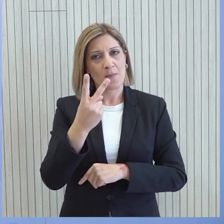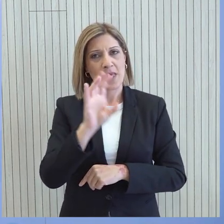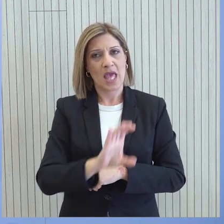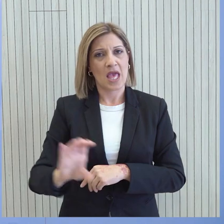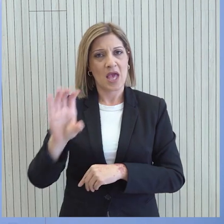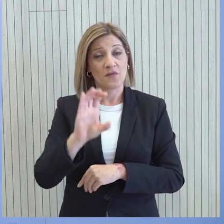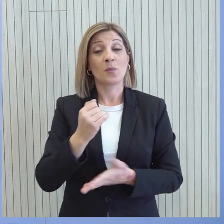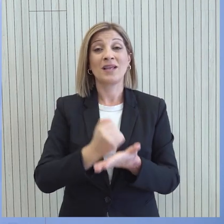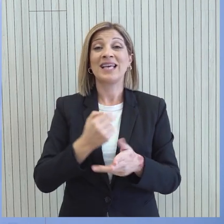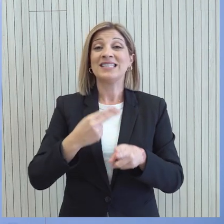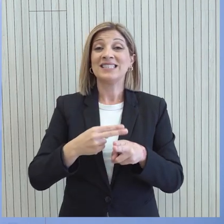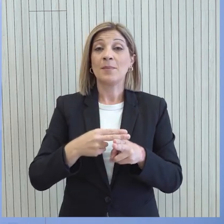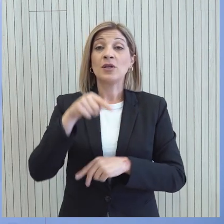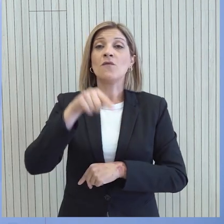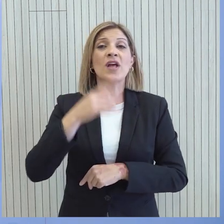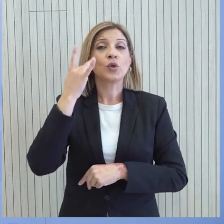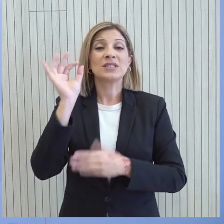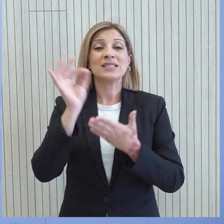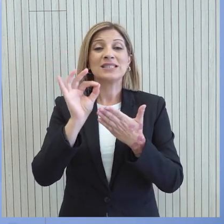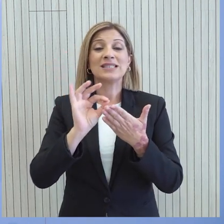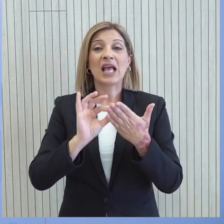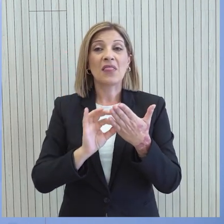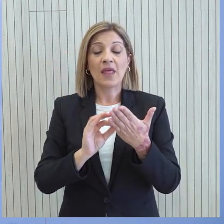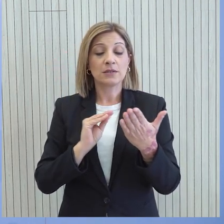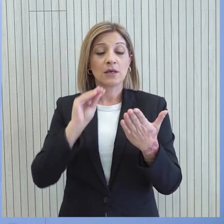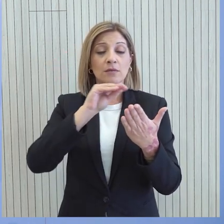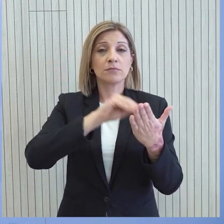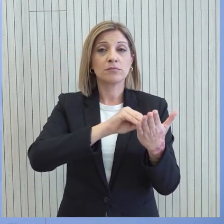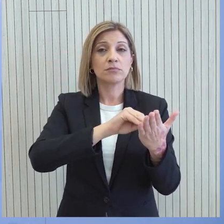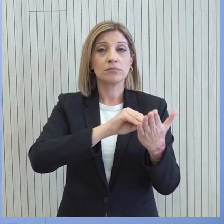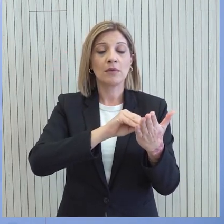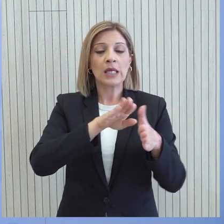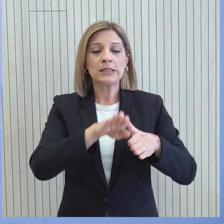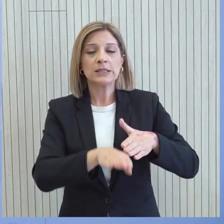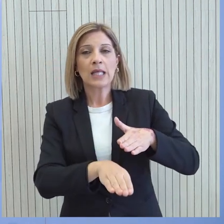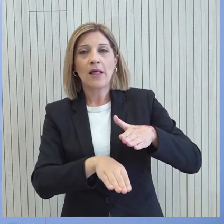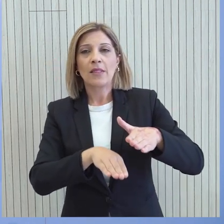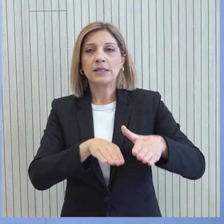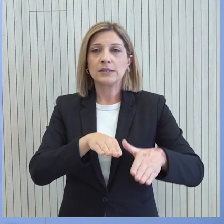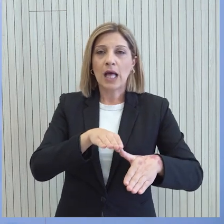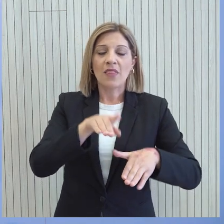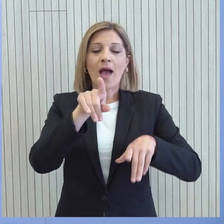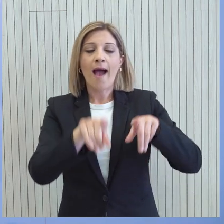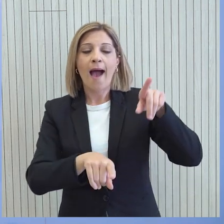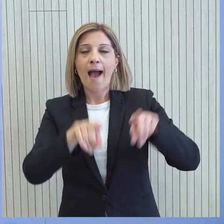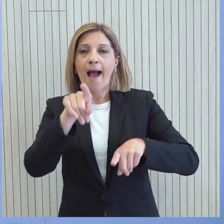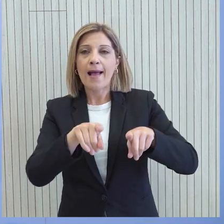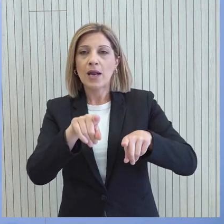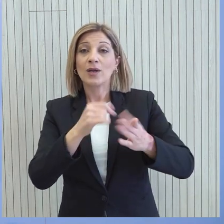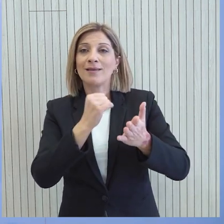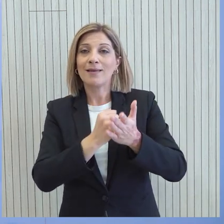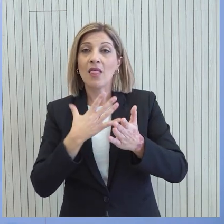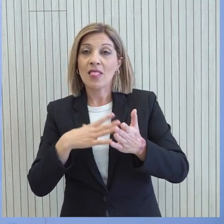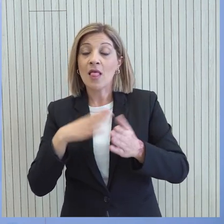αξιολογείται το νέο στοιχείο της φετινής έκθεσης ως προς την αναφορά σε σταδιακή, αναλογική και αναστρέψιμη